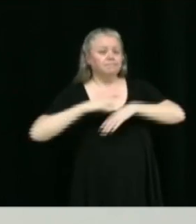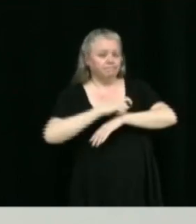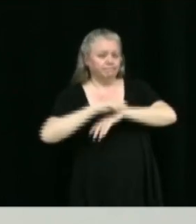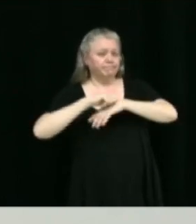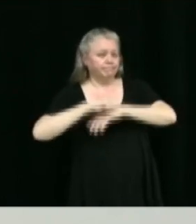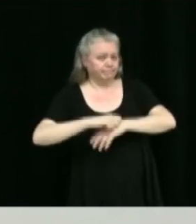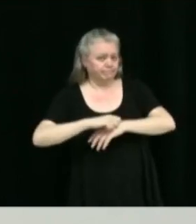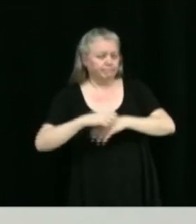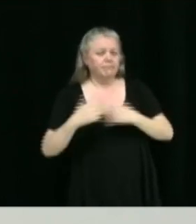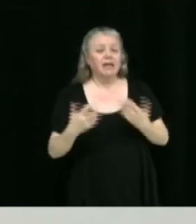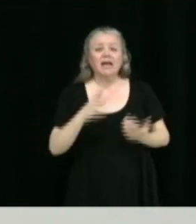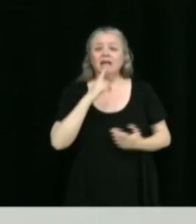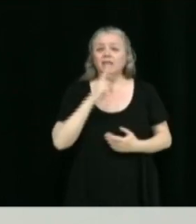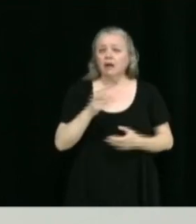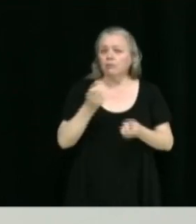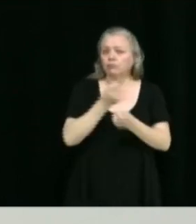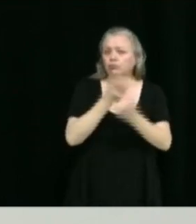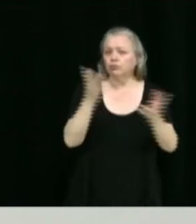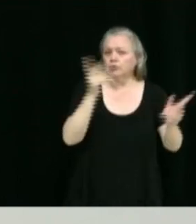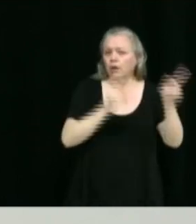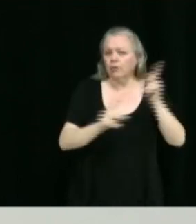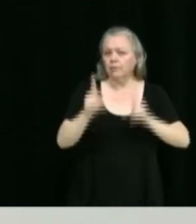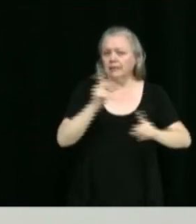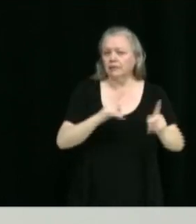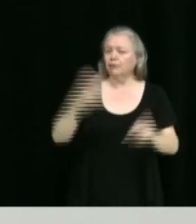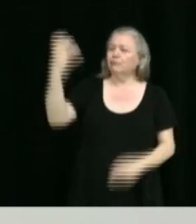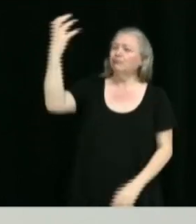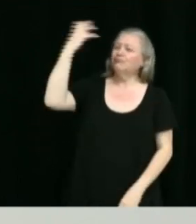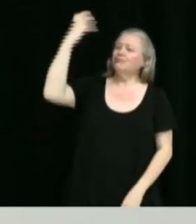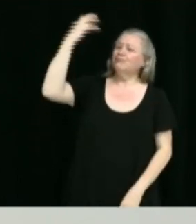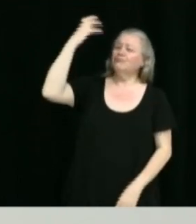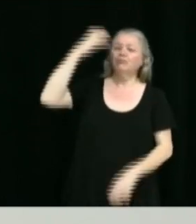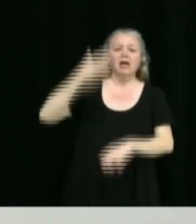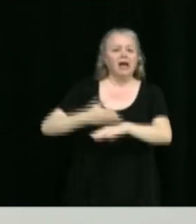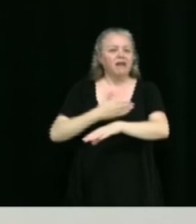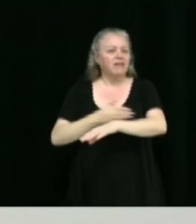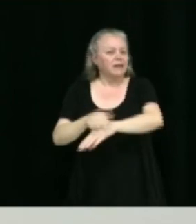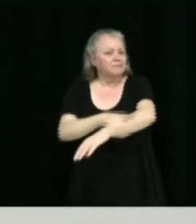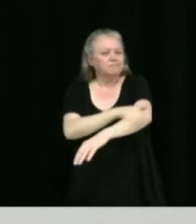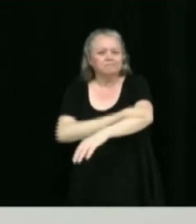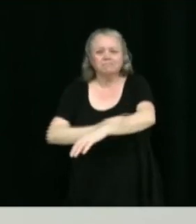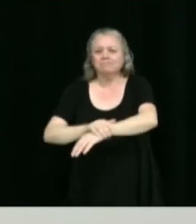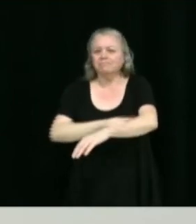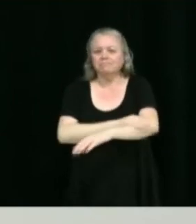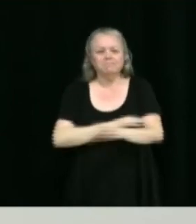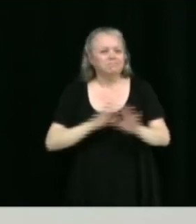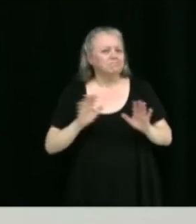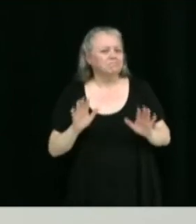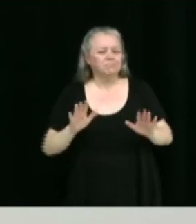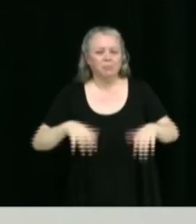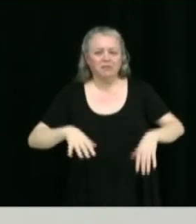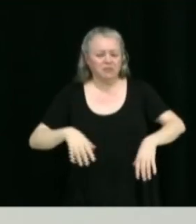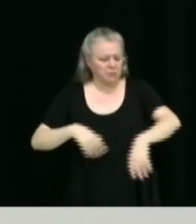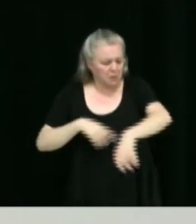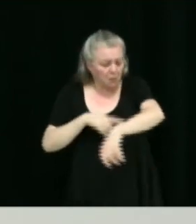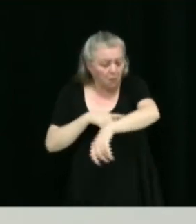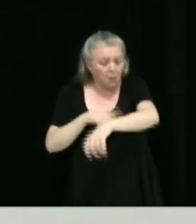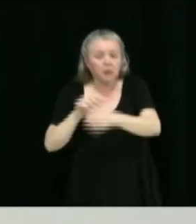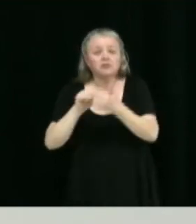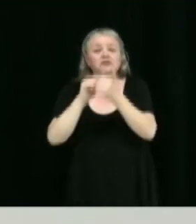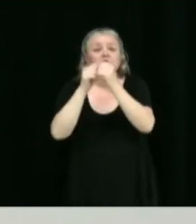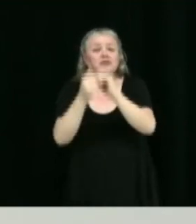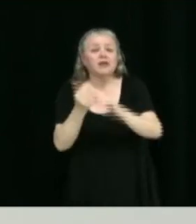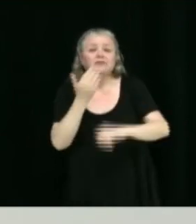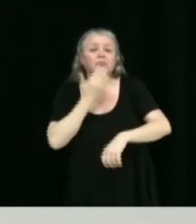personnes s'exposent au soleil sans prendre les mesures de précaution nécessaires et ignorent que tout assombrissement de la couleur de la peau, y compris le